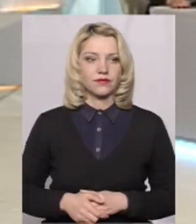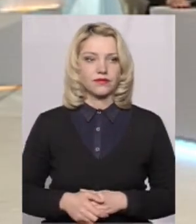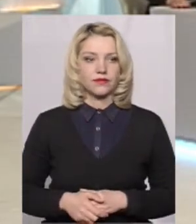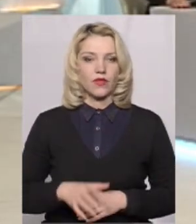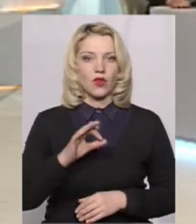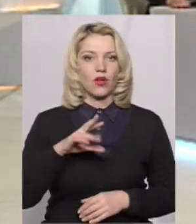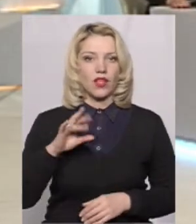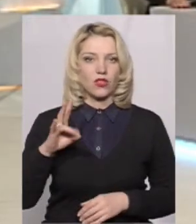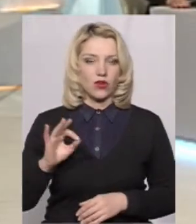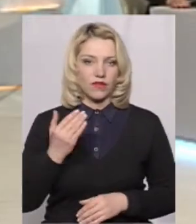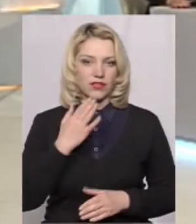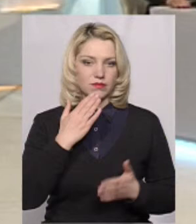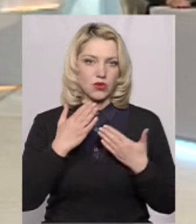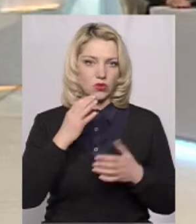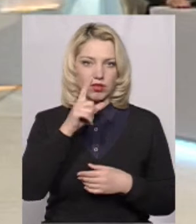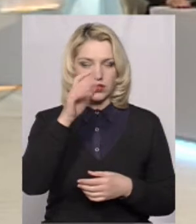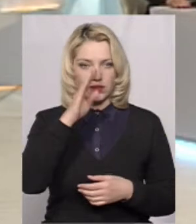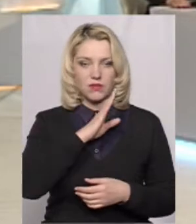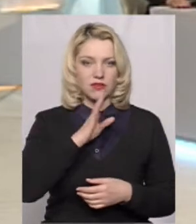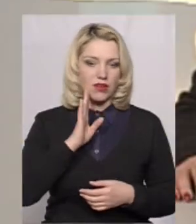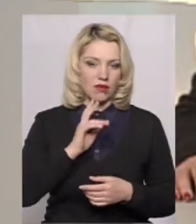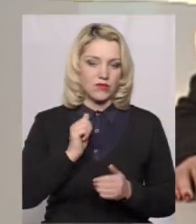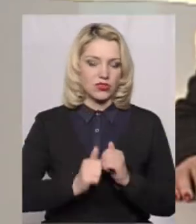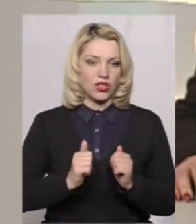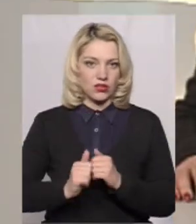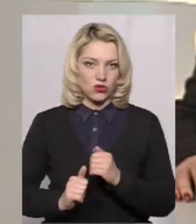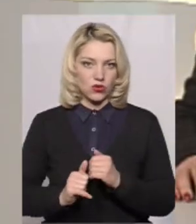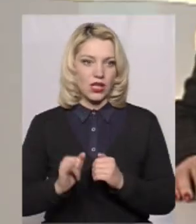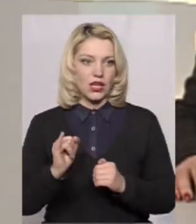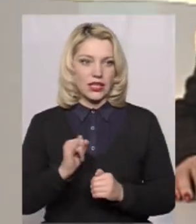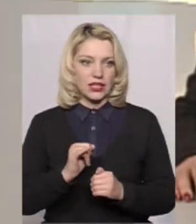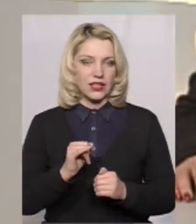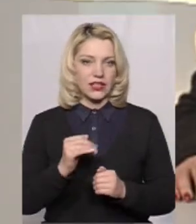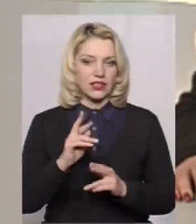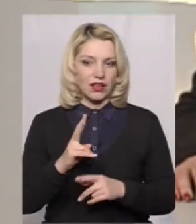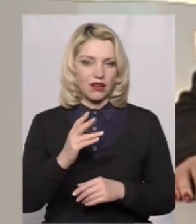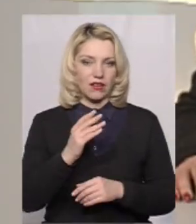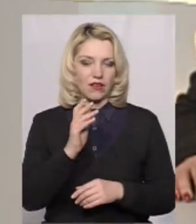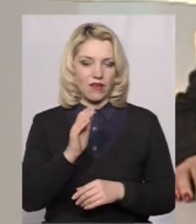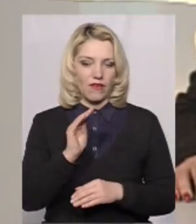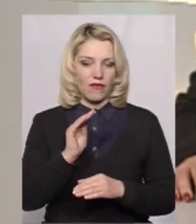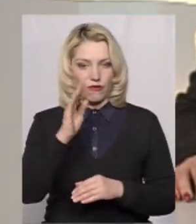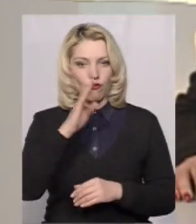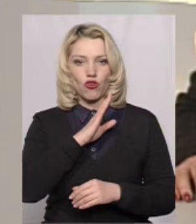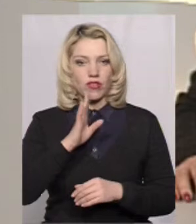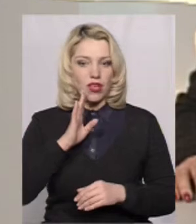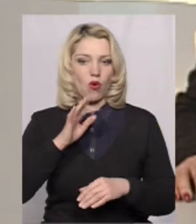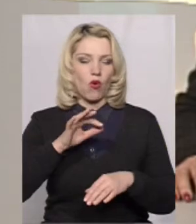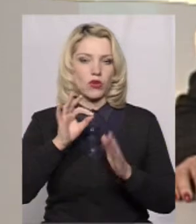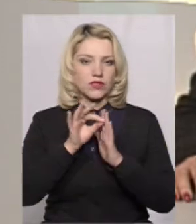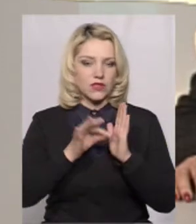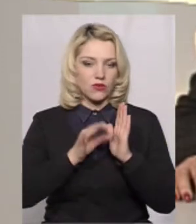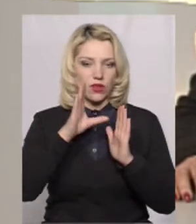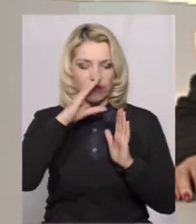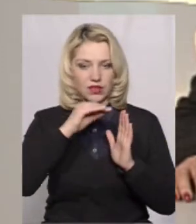Пані Олено, ви спілкуєтеся з батьками досить часто, і як вони оцінюють ефективність